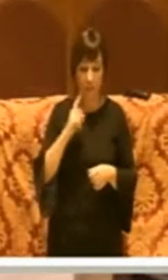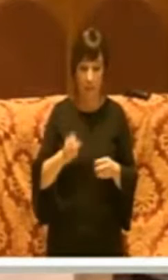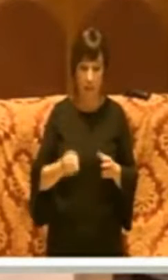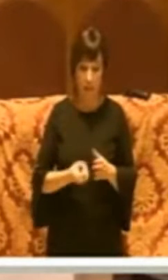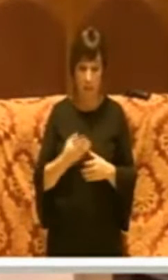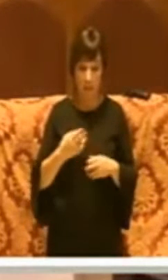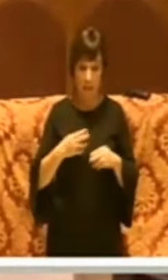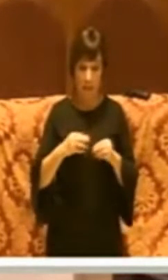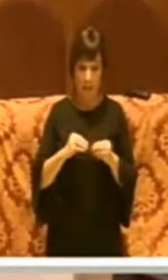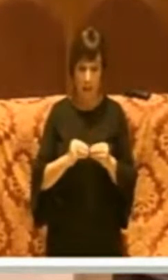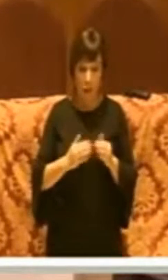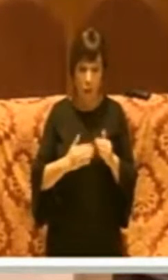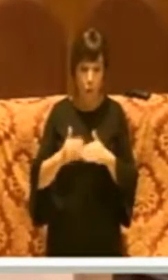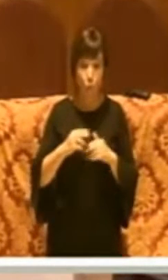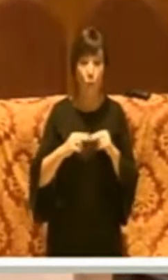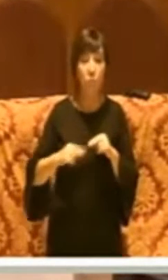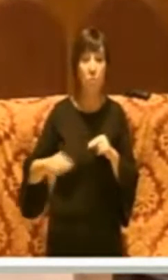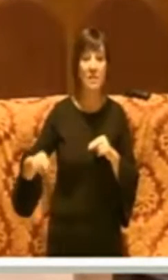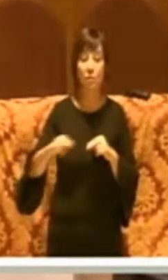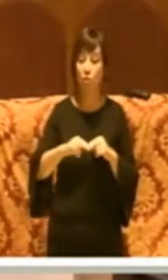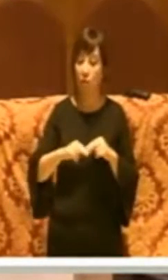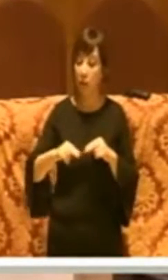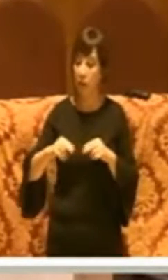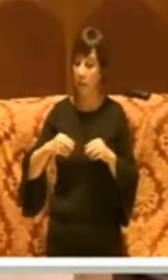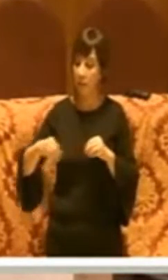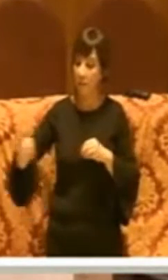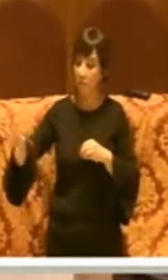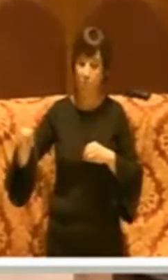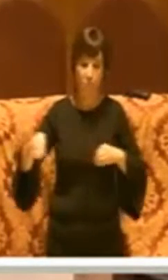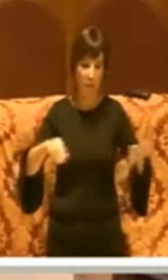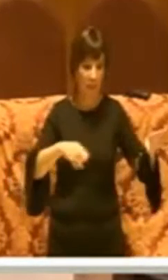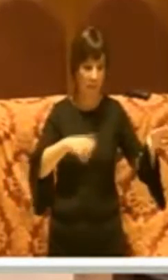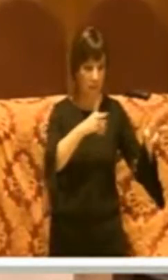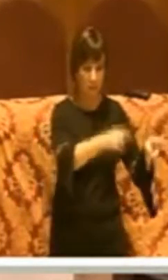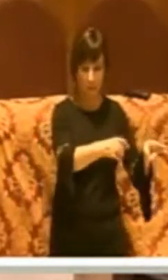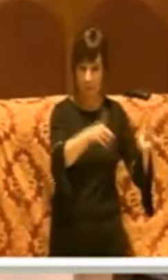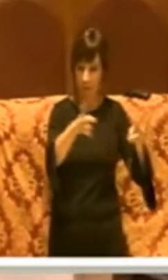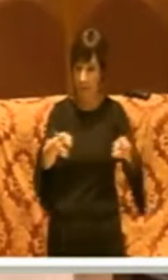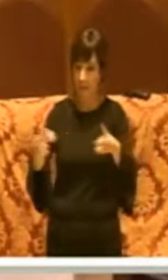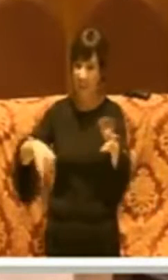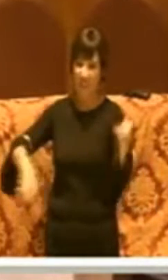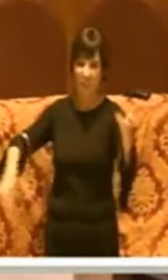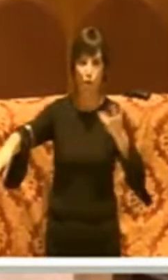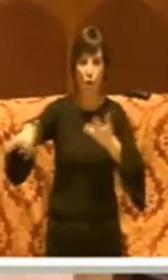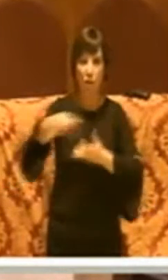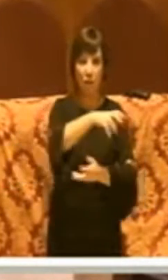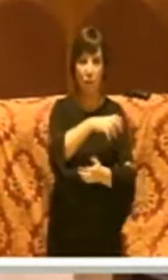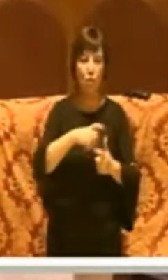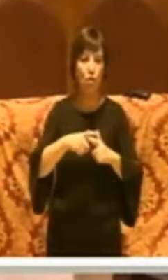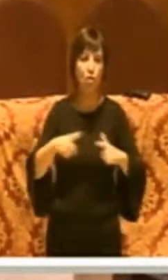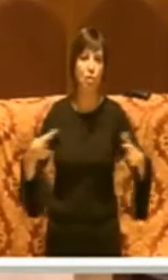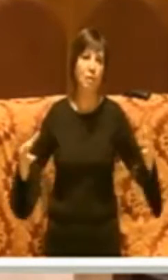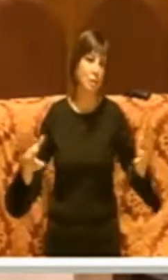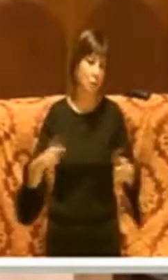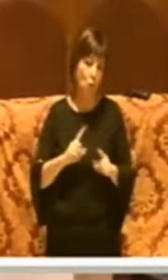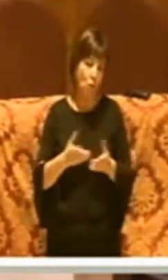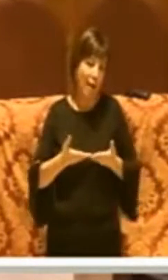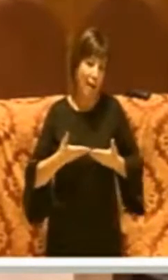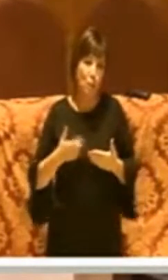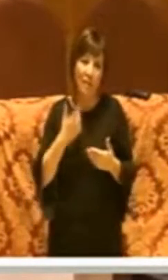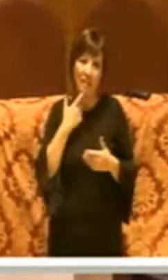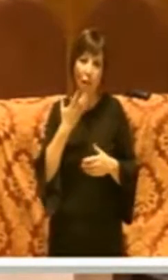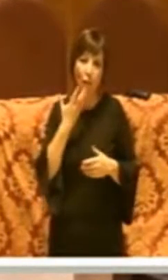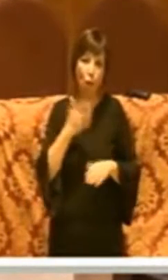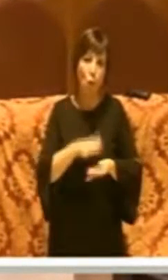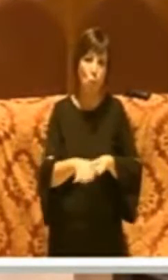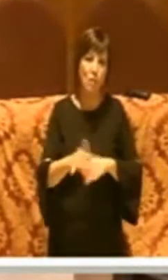ciclabili sparse disordinatamente in città di certo non aiuta il ciclista